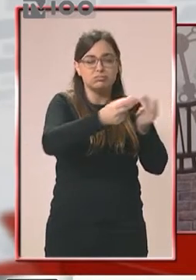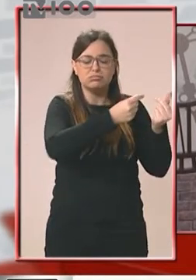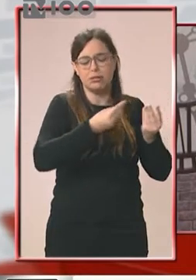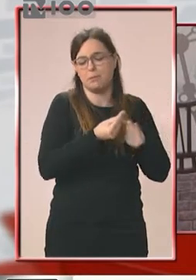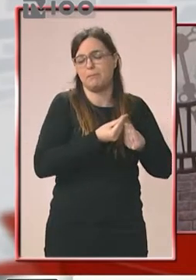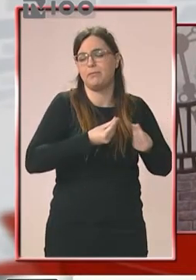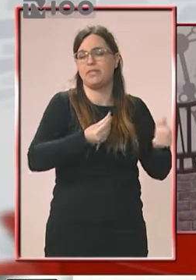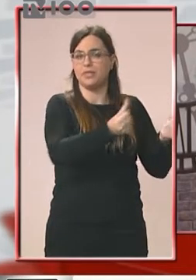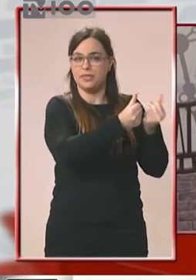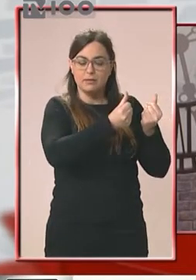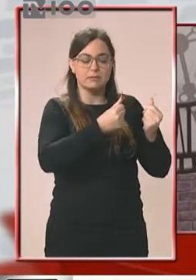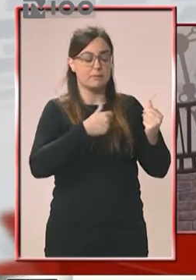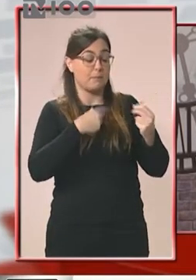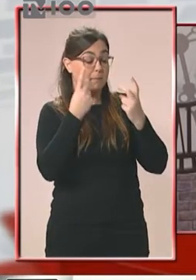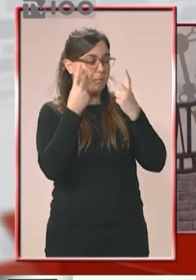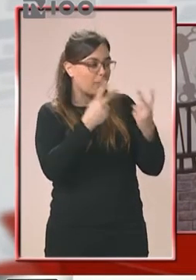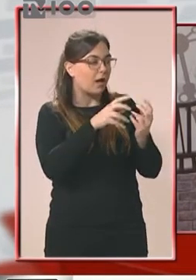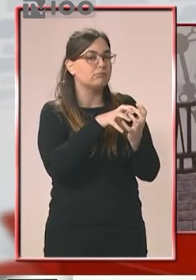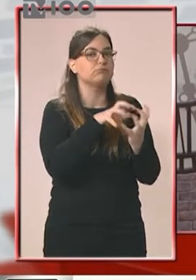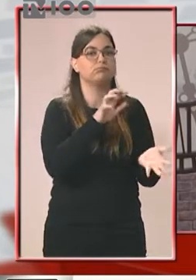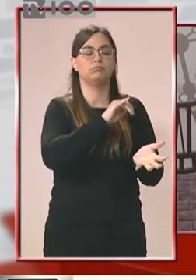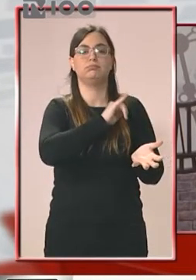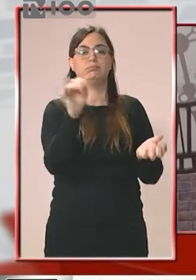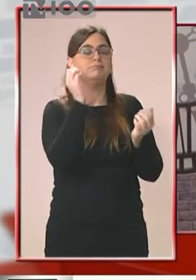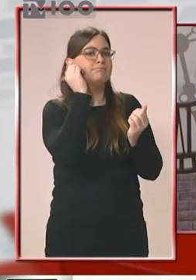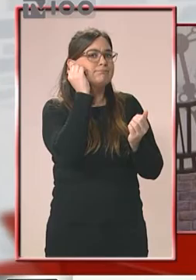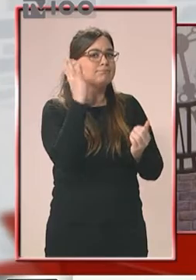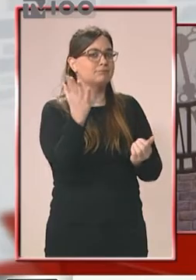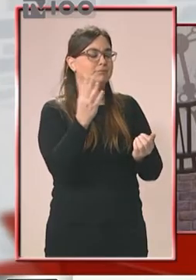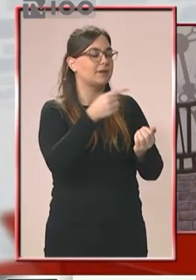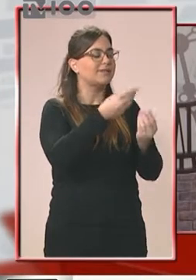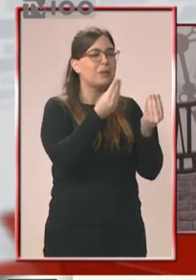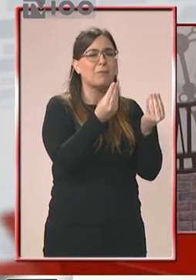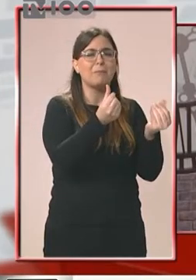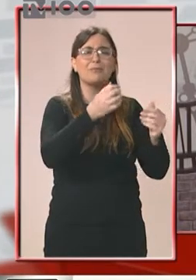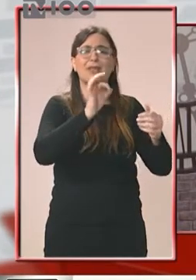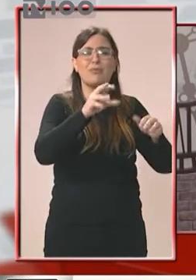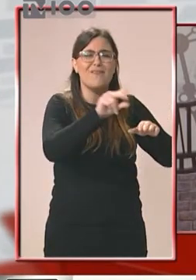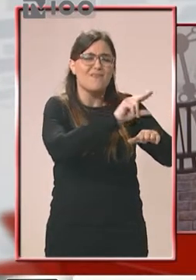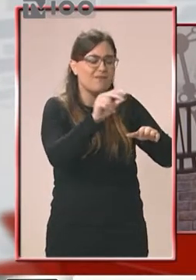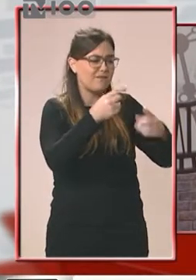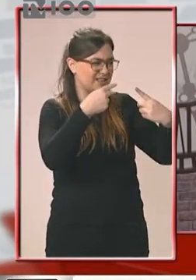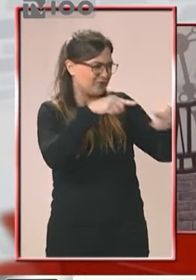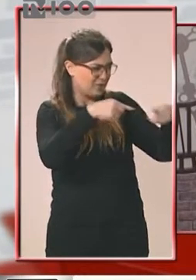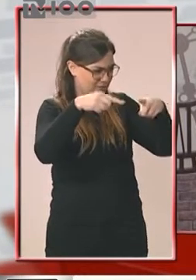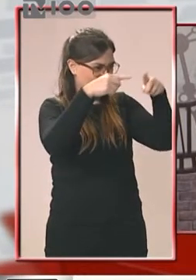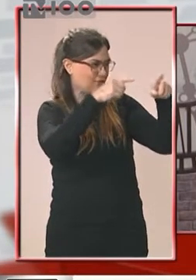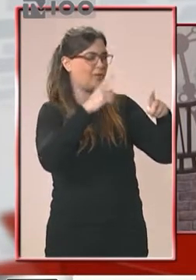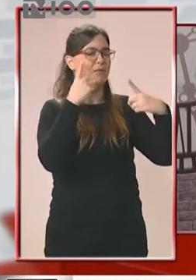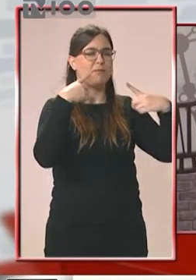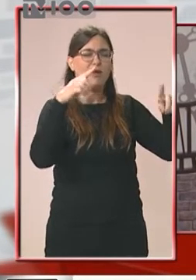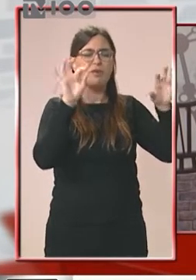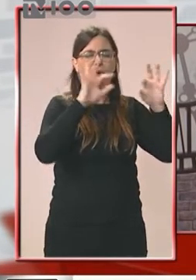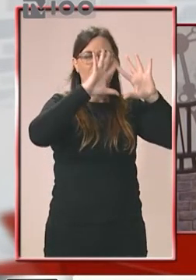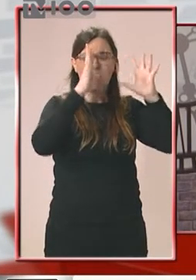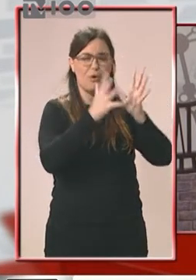καταπληκτικό. Το είδαμε δηλαδή και πάθαμε πλάκα όσοι το είδαμε. Δεν πιστεύαμε στα μάτια μας για το συγχρονισμό. Δεν πιστεύαμε τη μελωδία, ρυθμό που